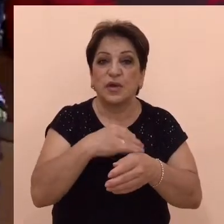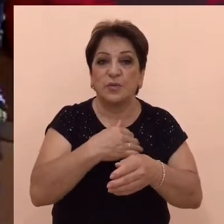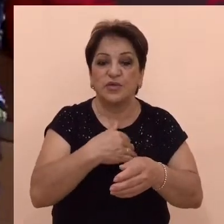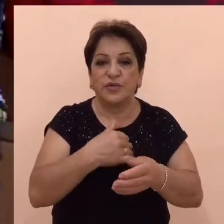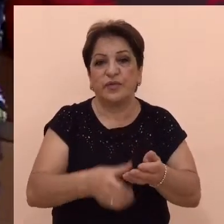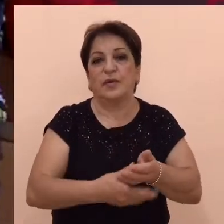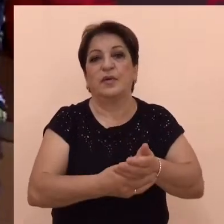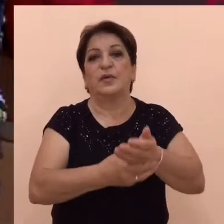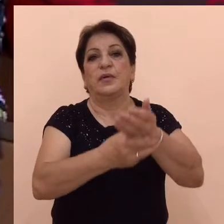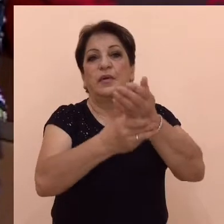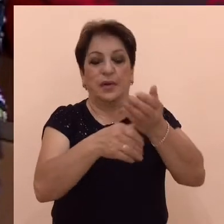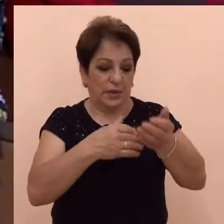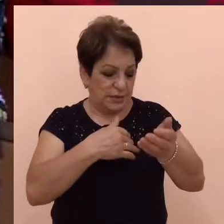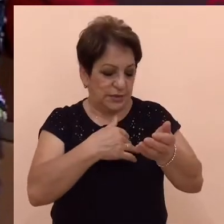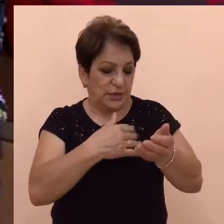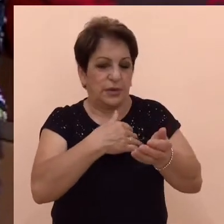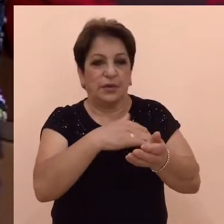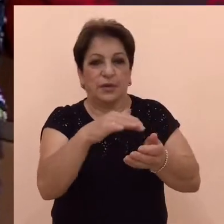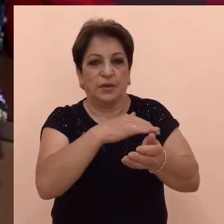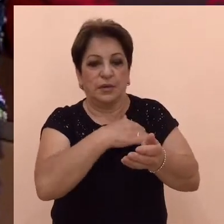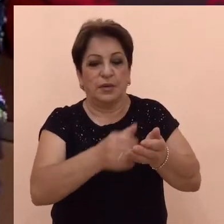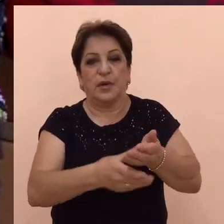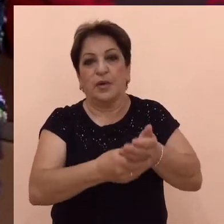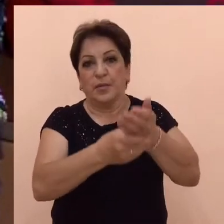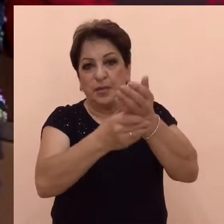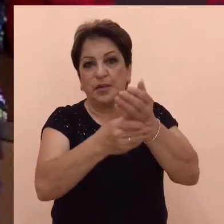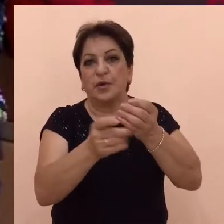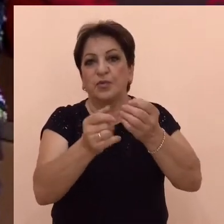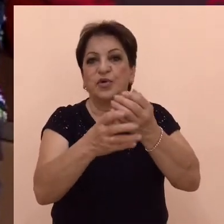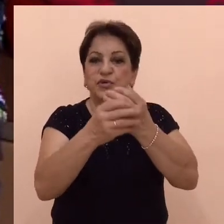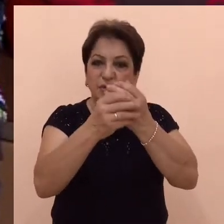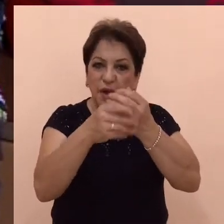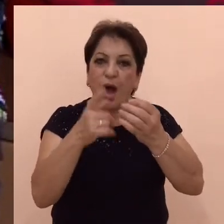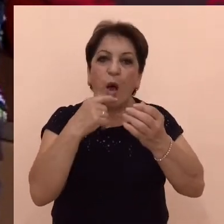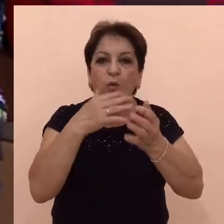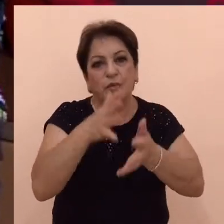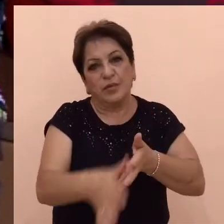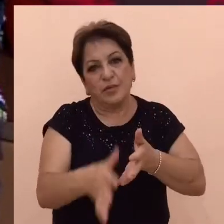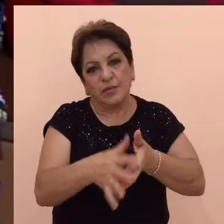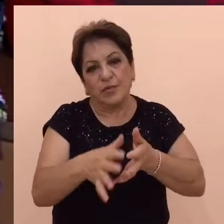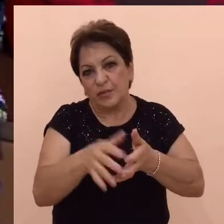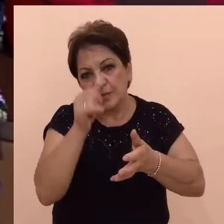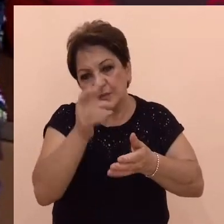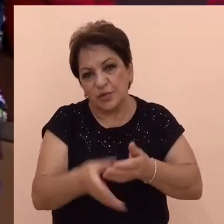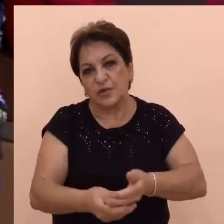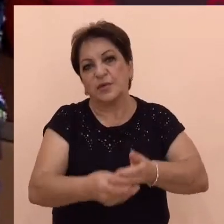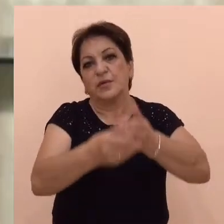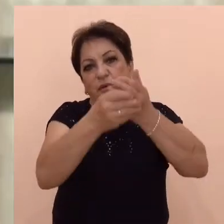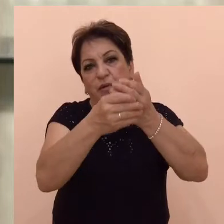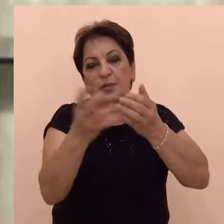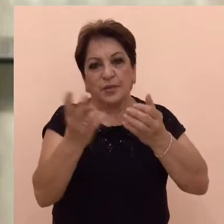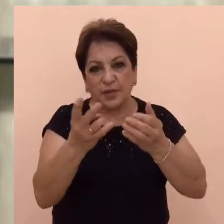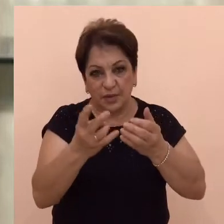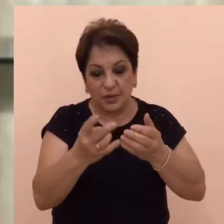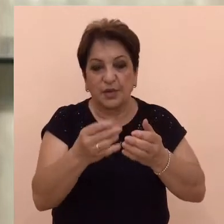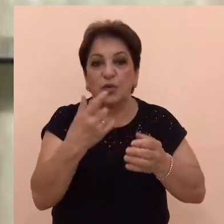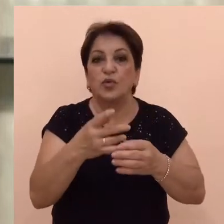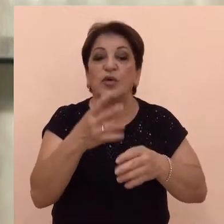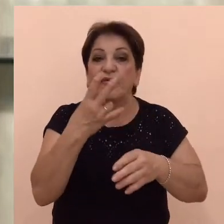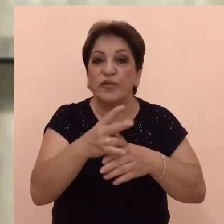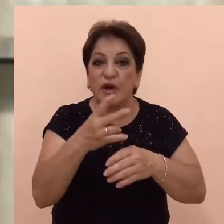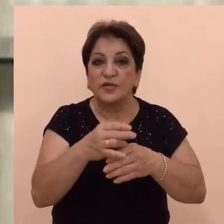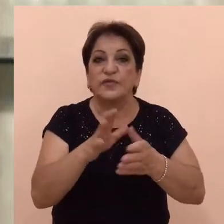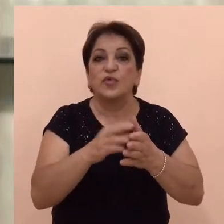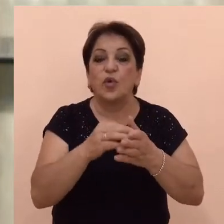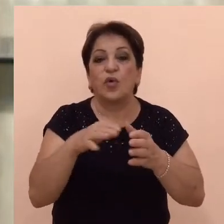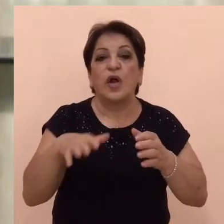վեր, մենք ծգողականության որենքի շնորհիվ հոքր ինչ նվազեցնում ենք այրանհոսքը դեպի վնասված հատված։ Եթե վնասված կստորին